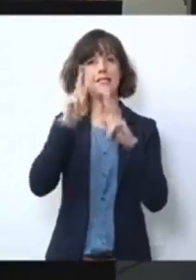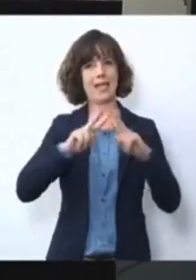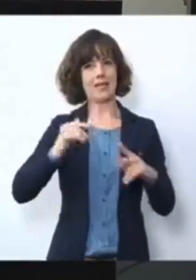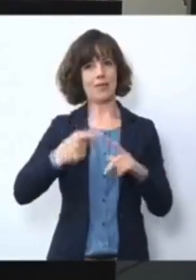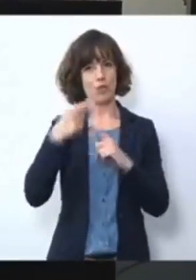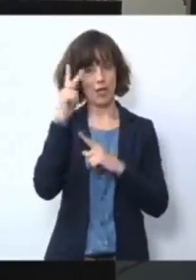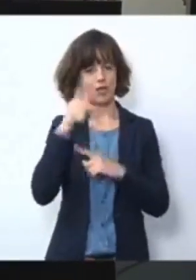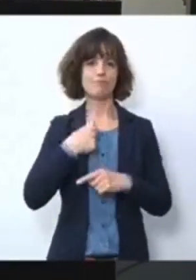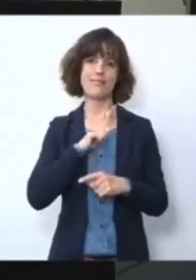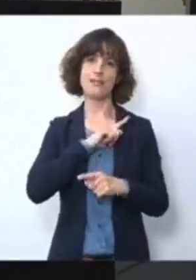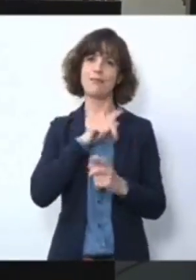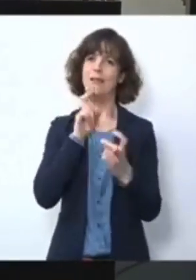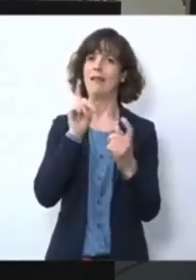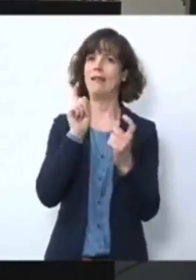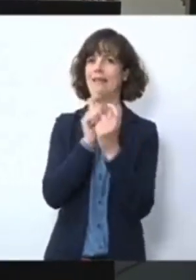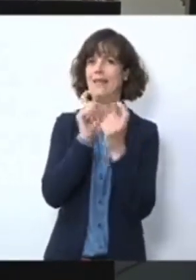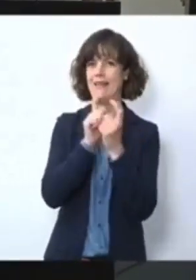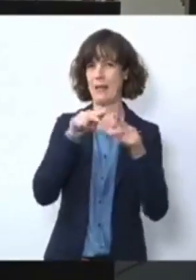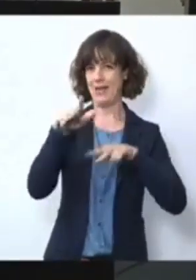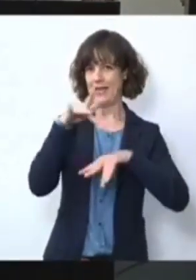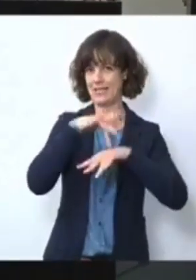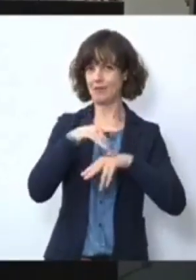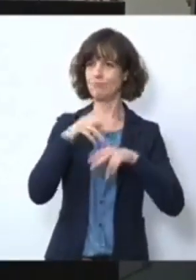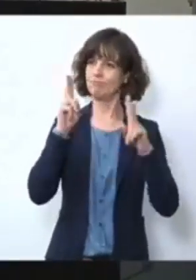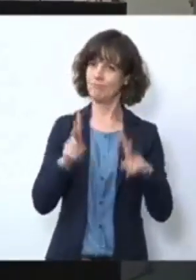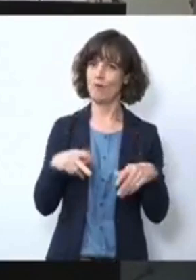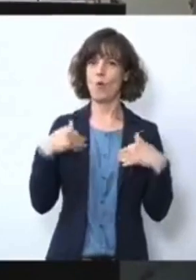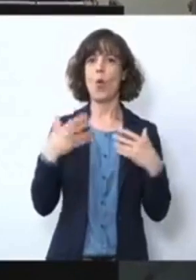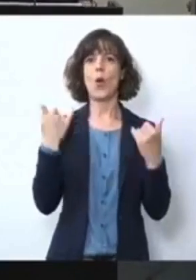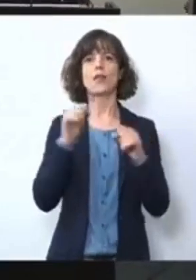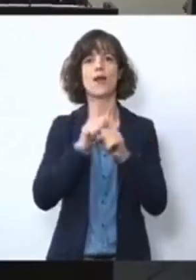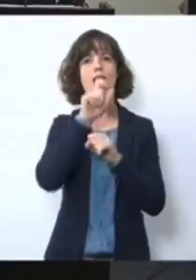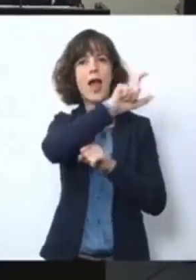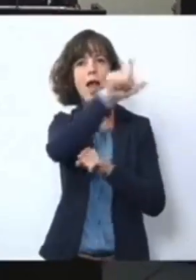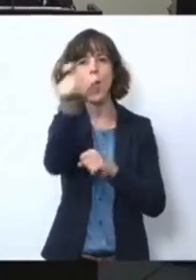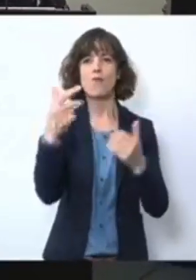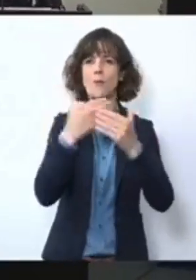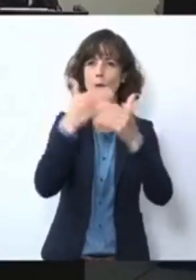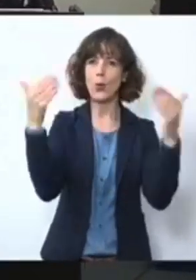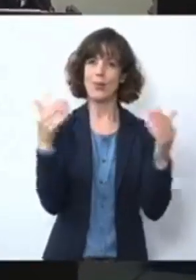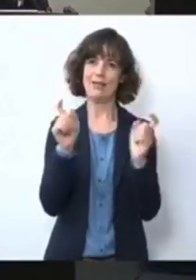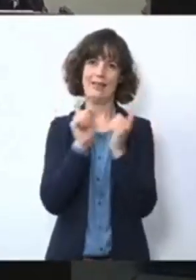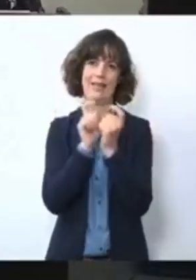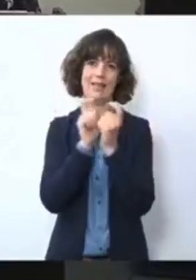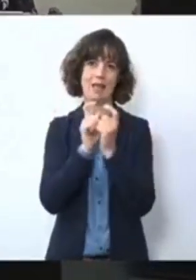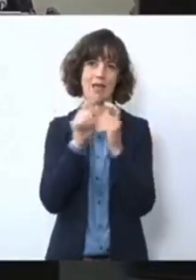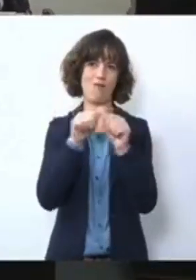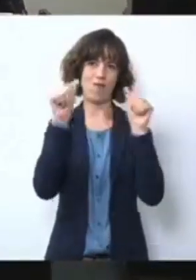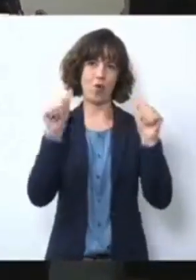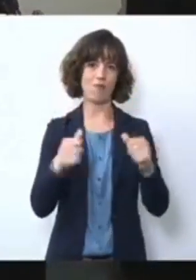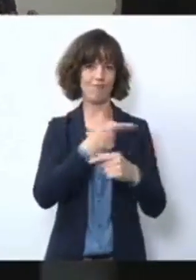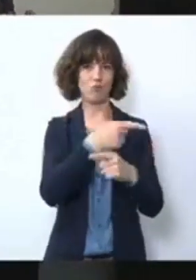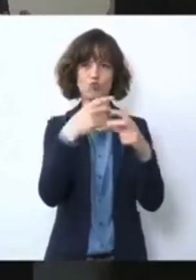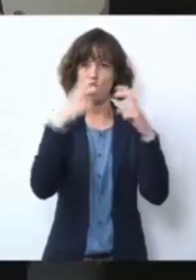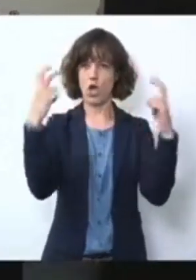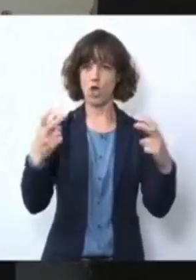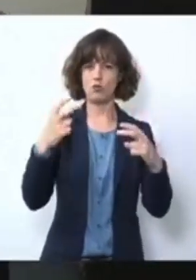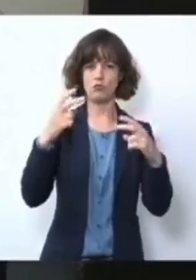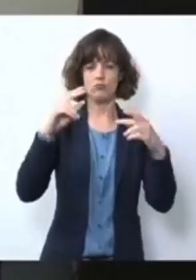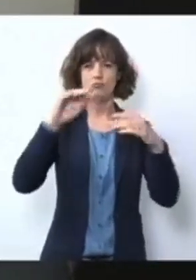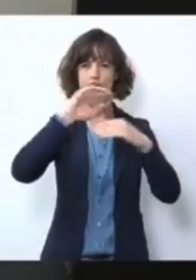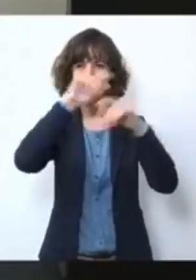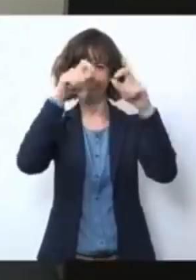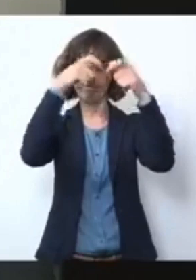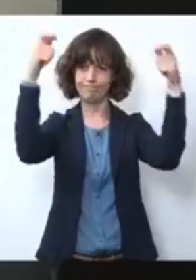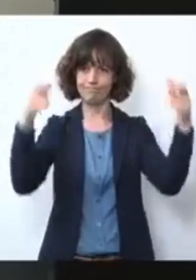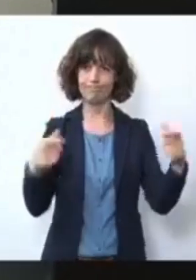freue ich mich natürlich besonders, dass ich Sie heute digital sozusagen vor den Bildschirmen begrüßen darf. Die Contract-Tracing-Teams wurden ja schon